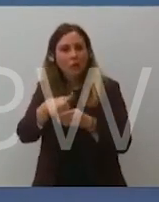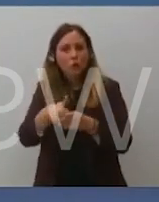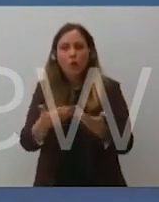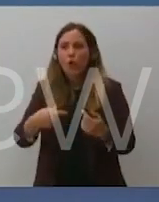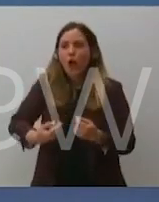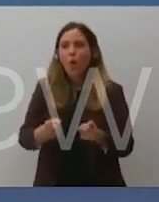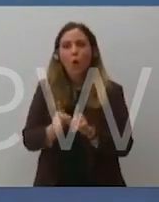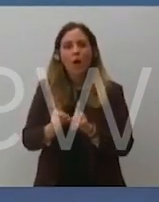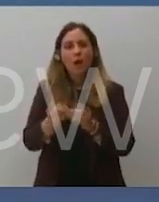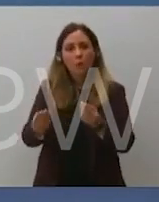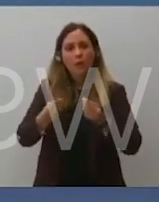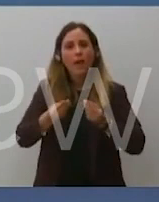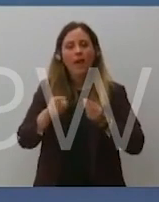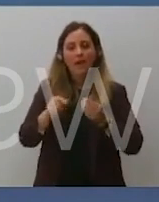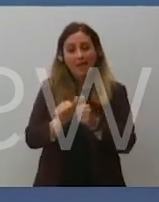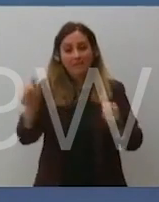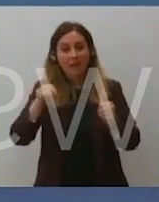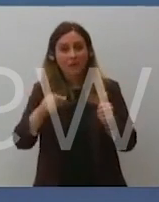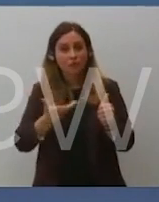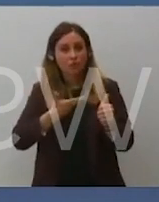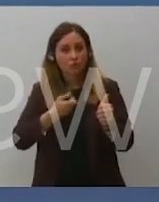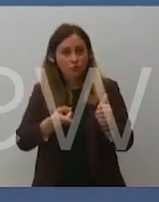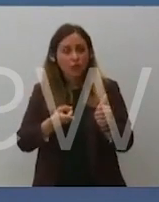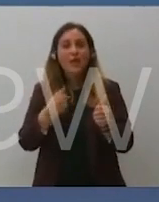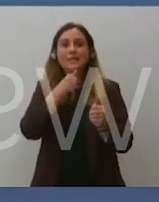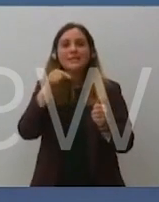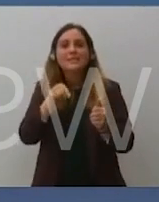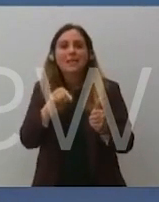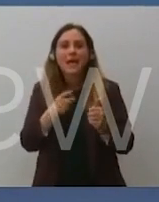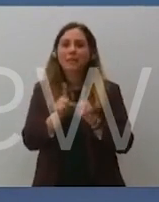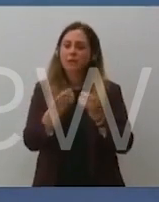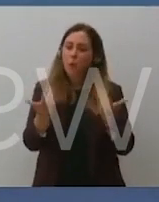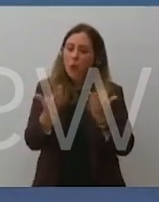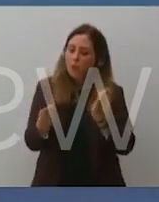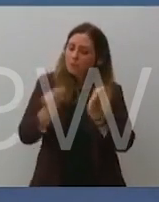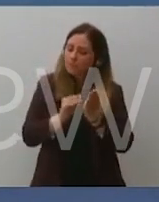'inflazione che richieda dei provvedimenti correttivi di natura monetaria e correttivi.